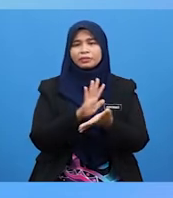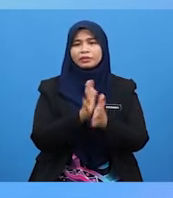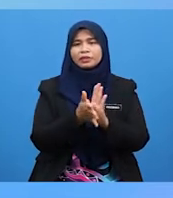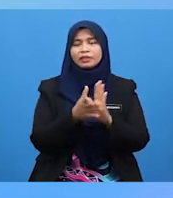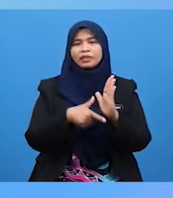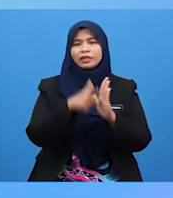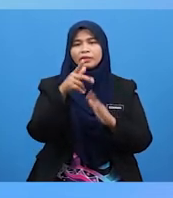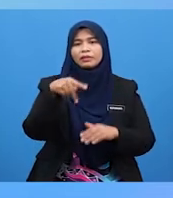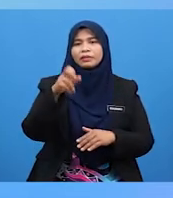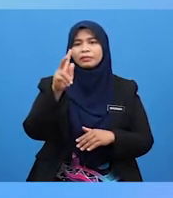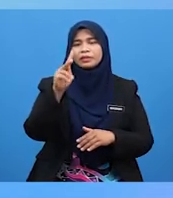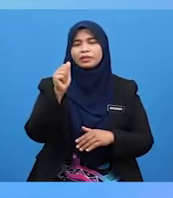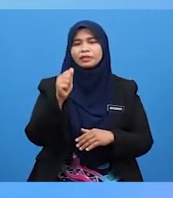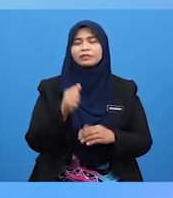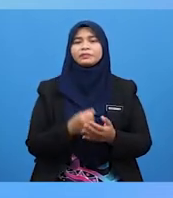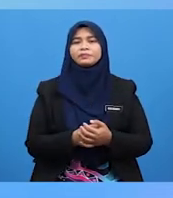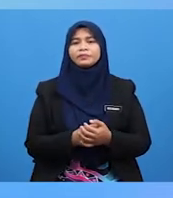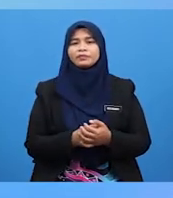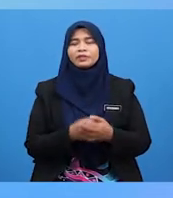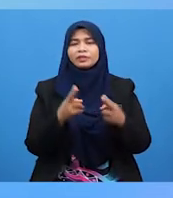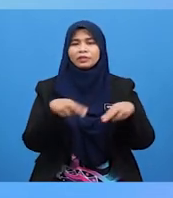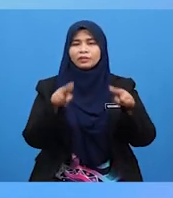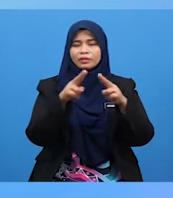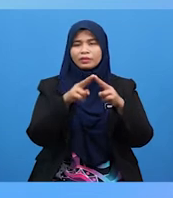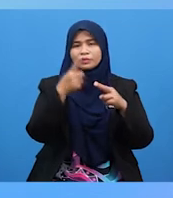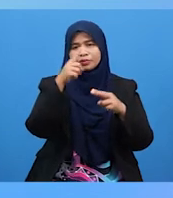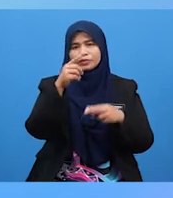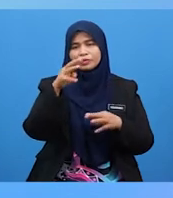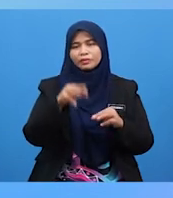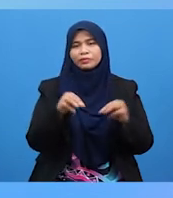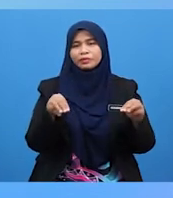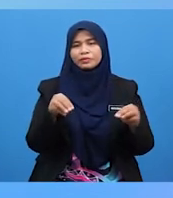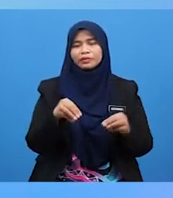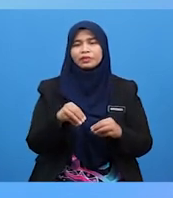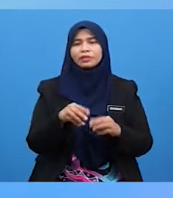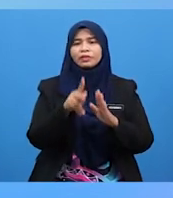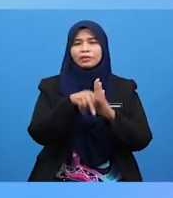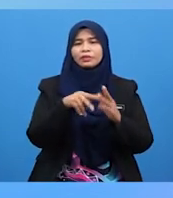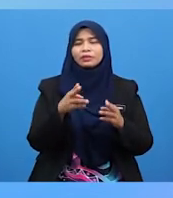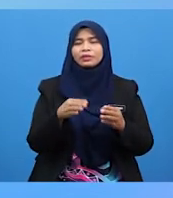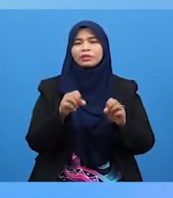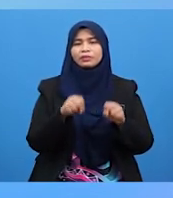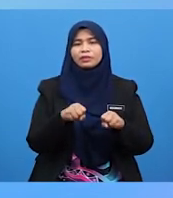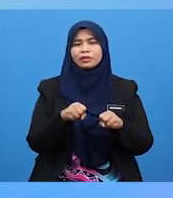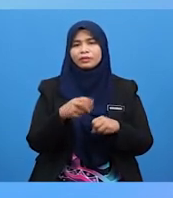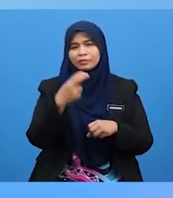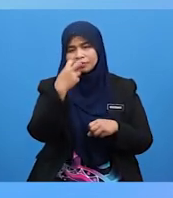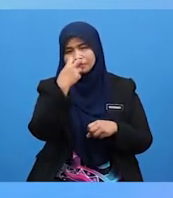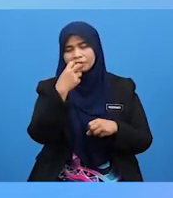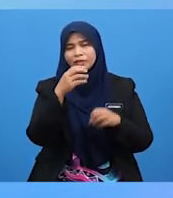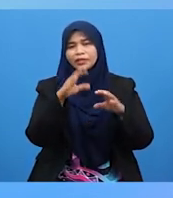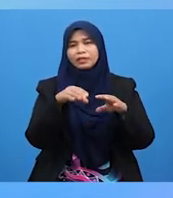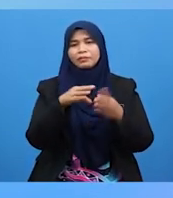lebih peka Terutama bagi murid-murid kurang upaya penglihatan yang